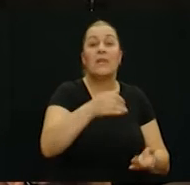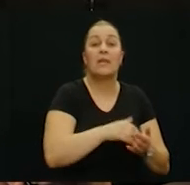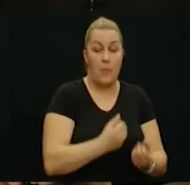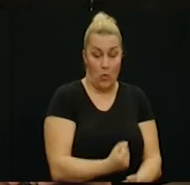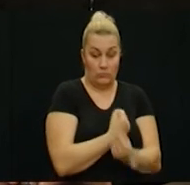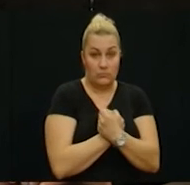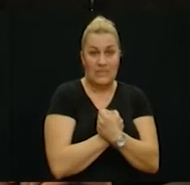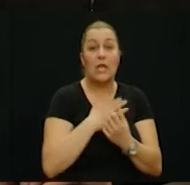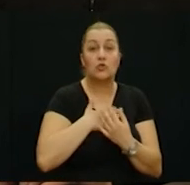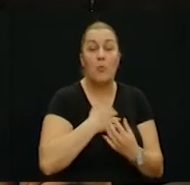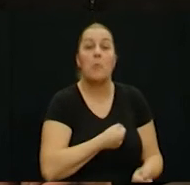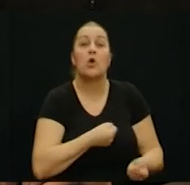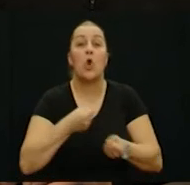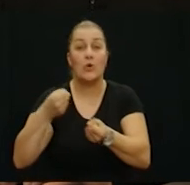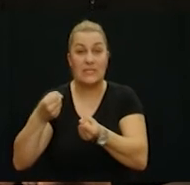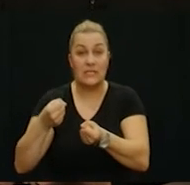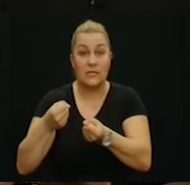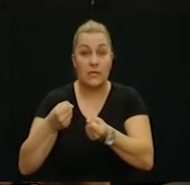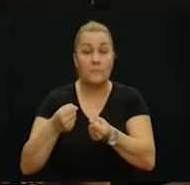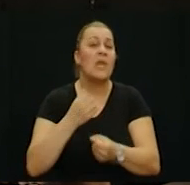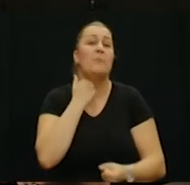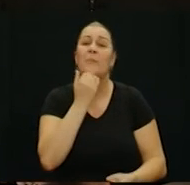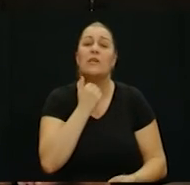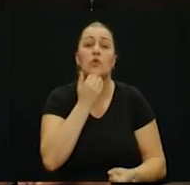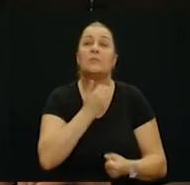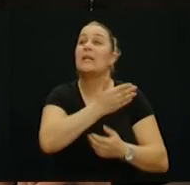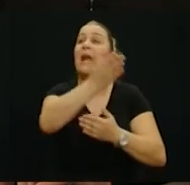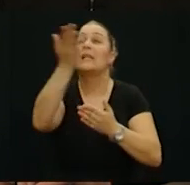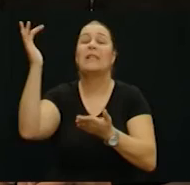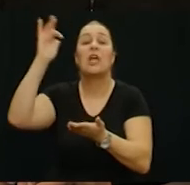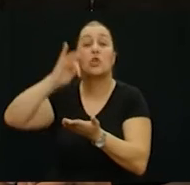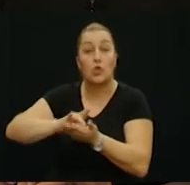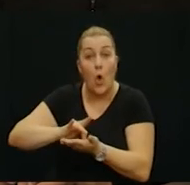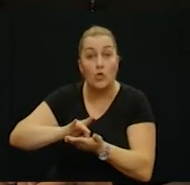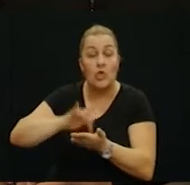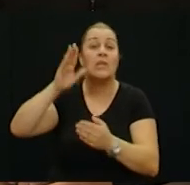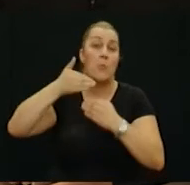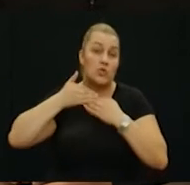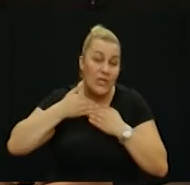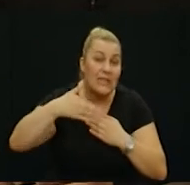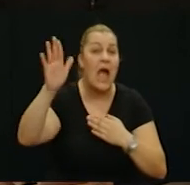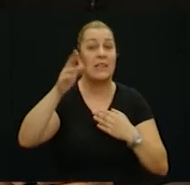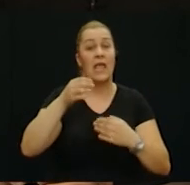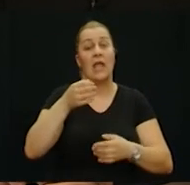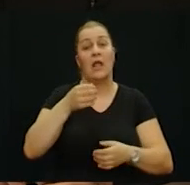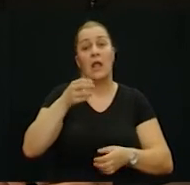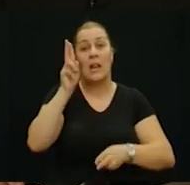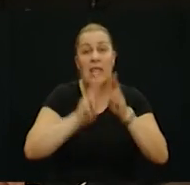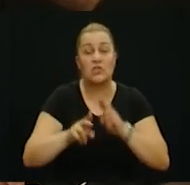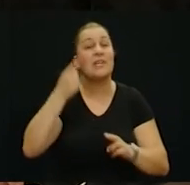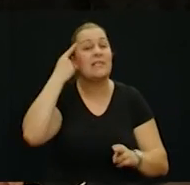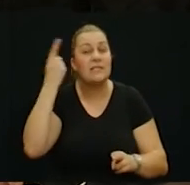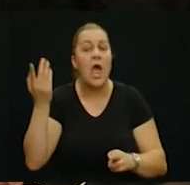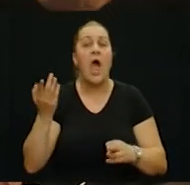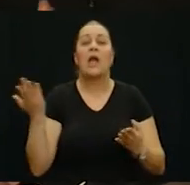koju je trebao ponijeti sa sobom da bez obzira gdje će doći u Ukvarskoj za dalje nastav lječi da se zna